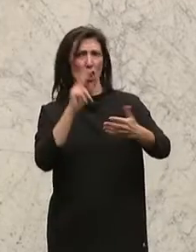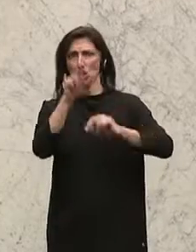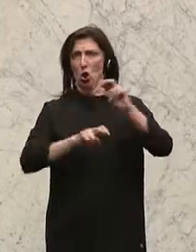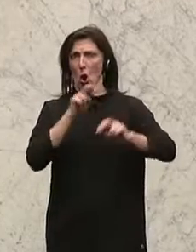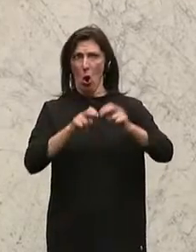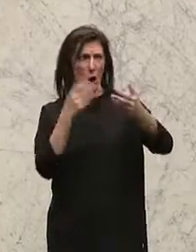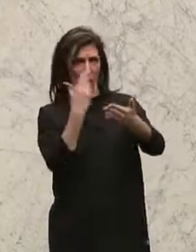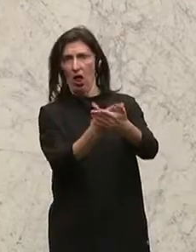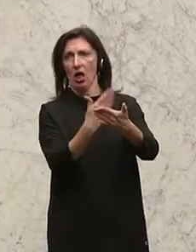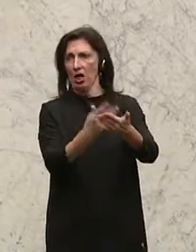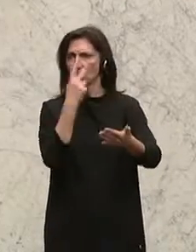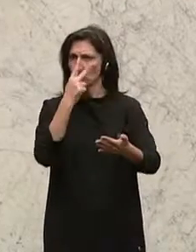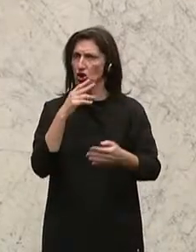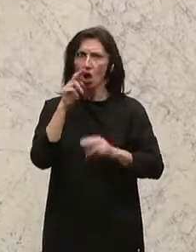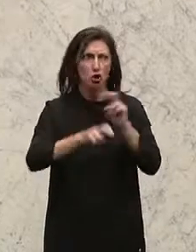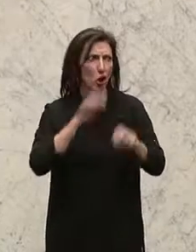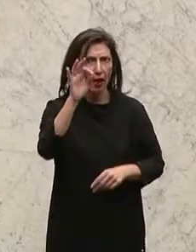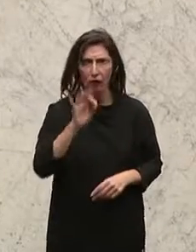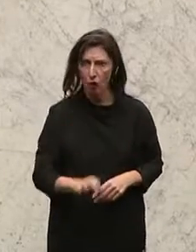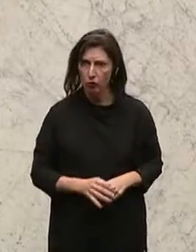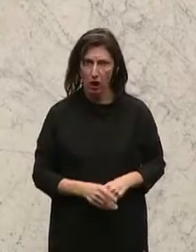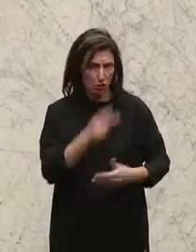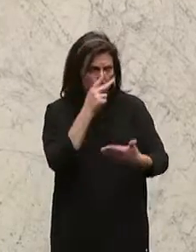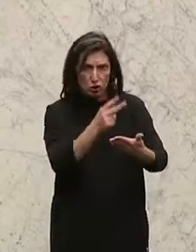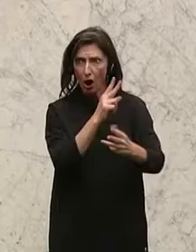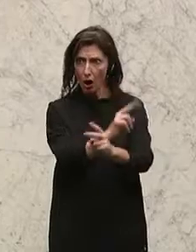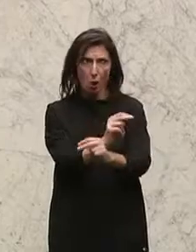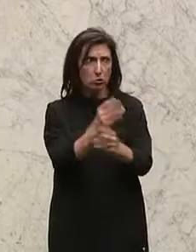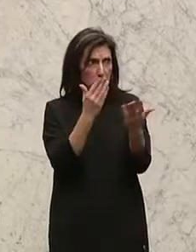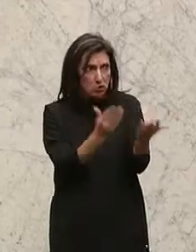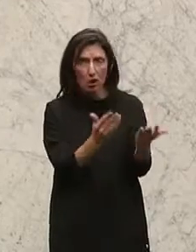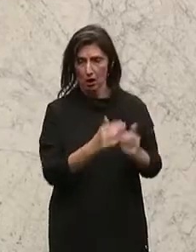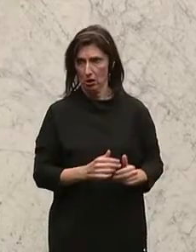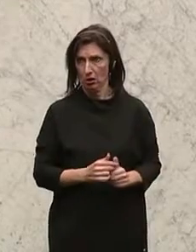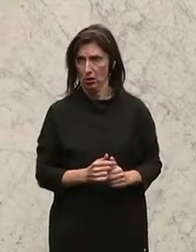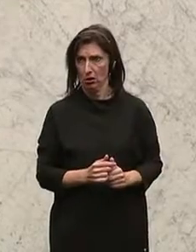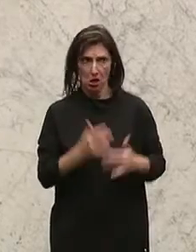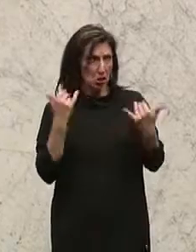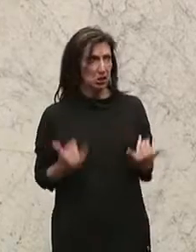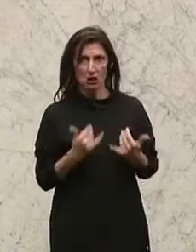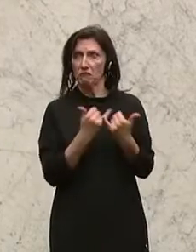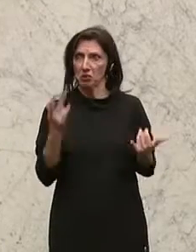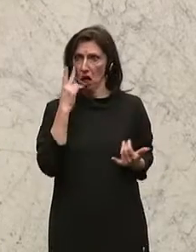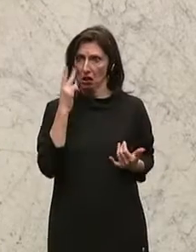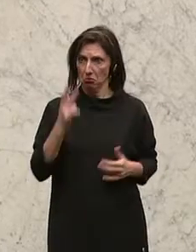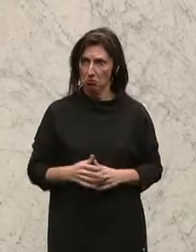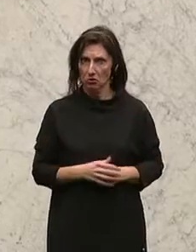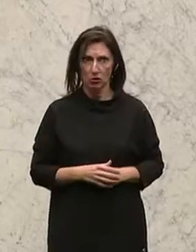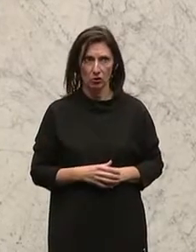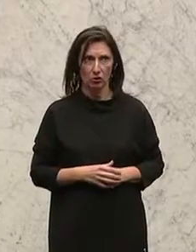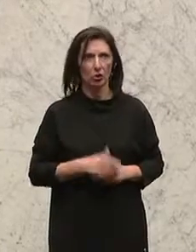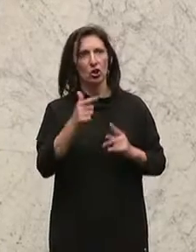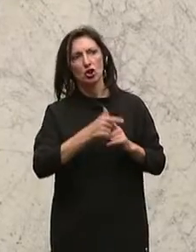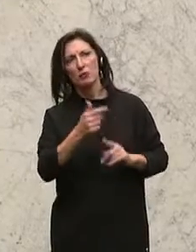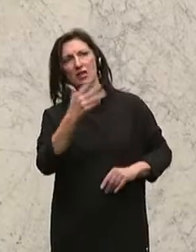Sehen Sie sich die Steuerquote an. Sehen Sie sich, wo wir es in Österreich, zu was wir es gebracht haben, mit einer der Top 5